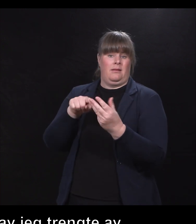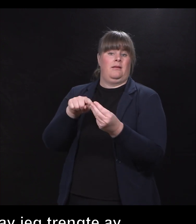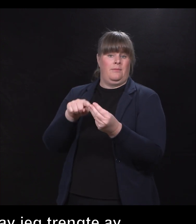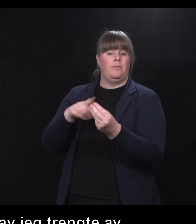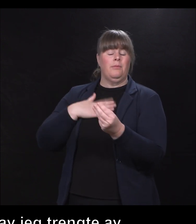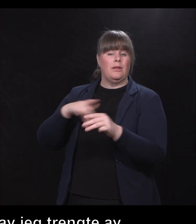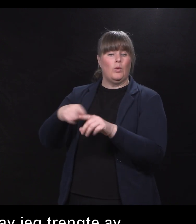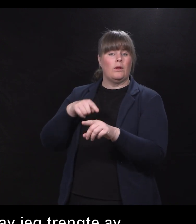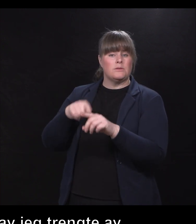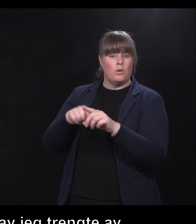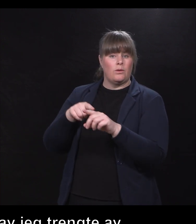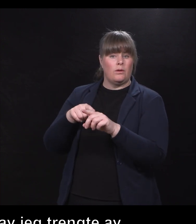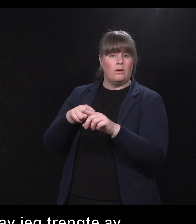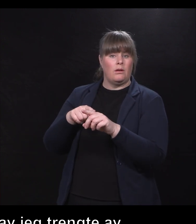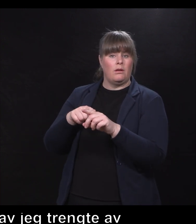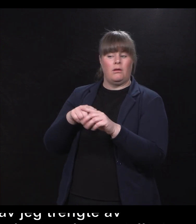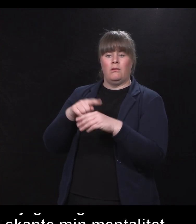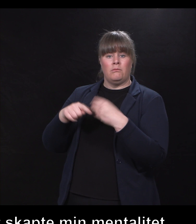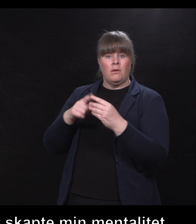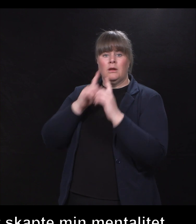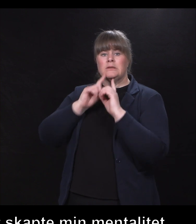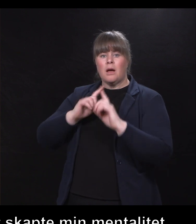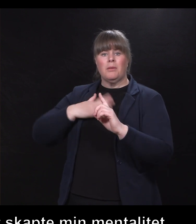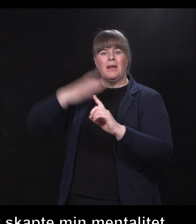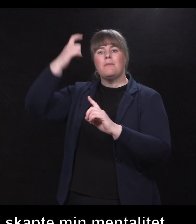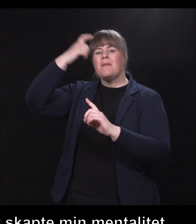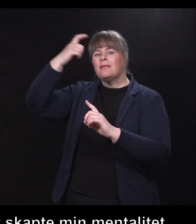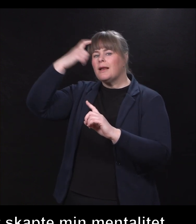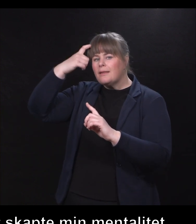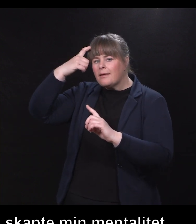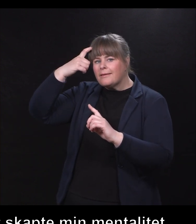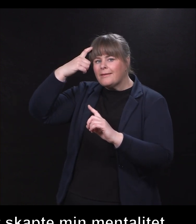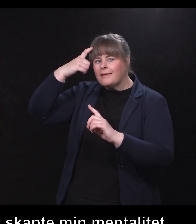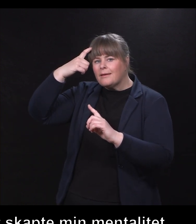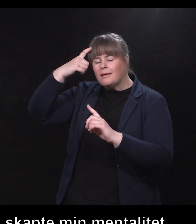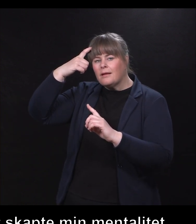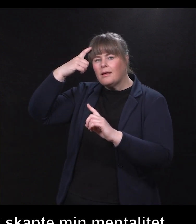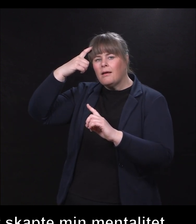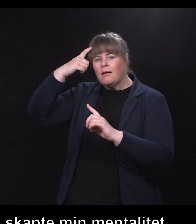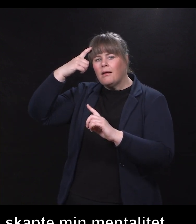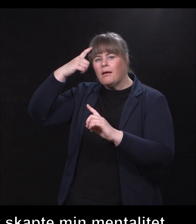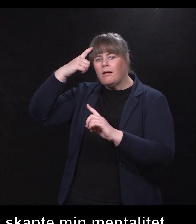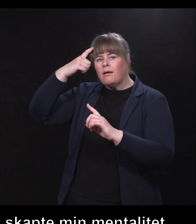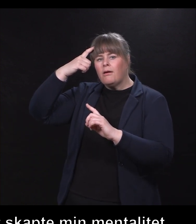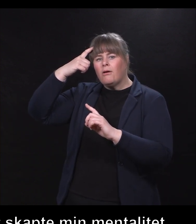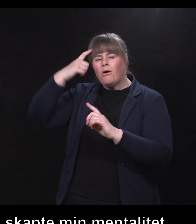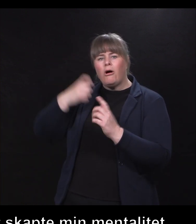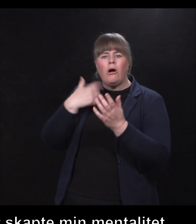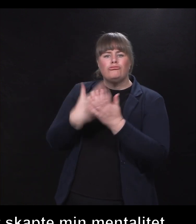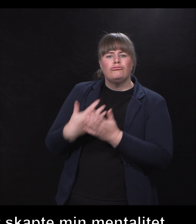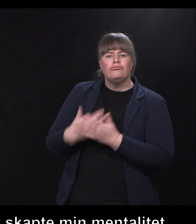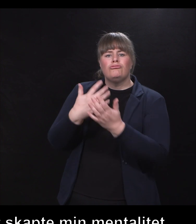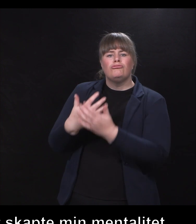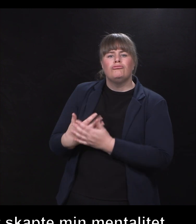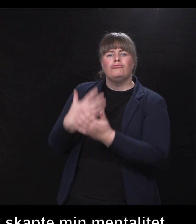skapte min mentalitet. Å snakke om hva som gjorde at jeg var en dårligere